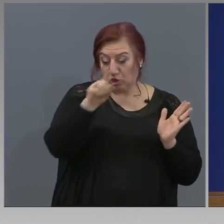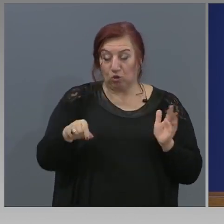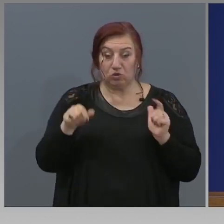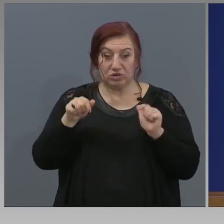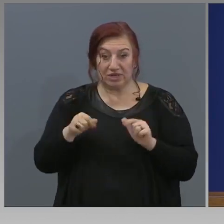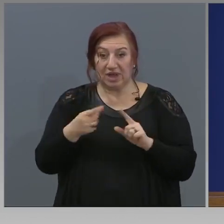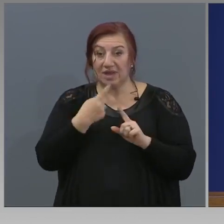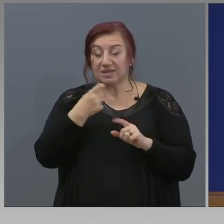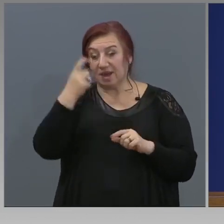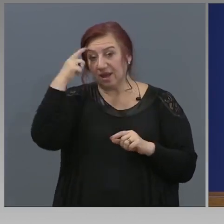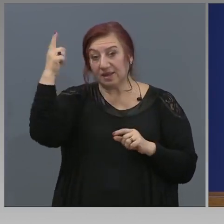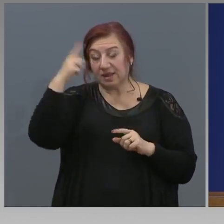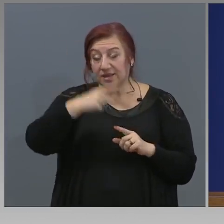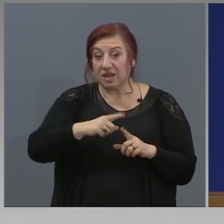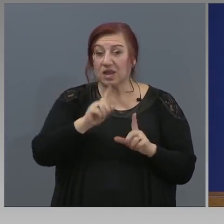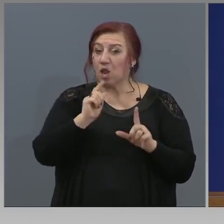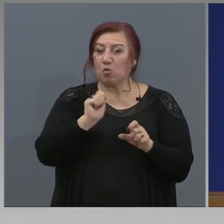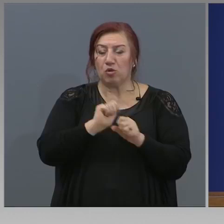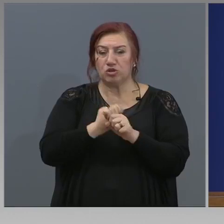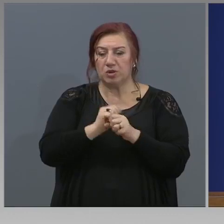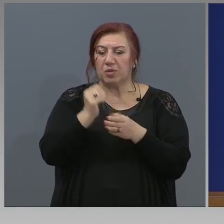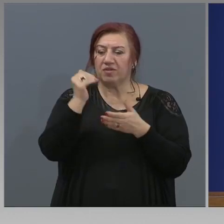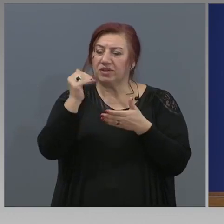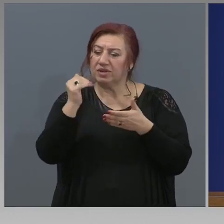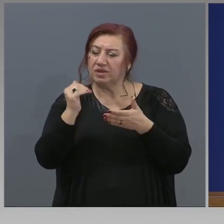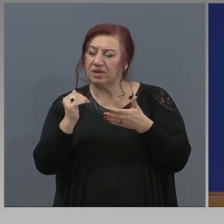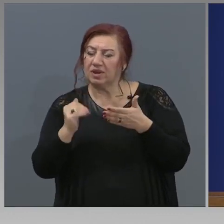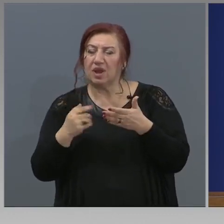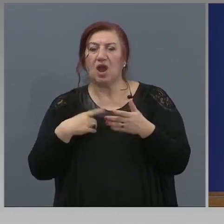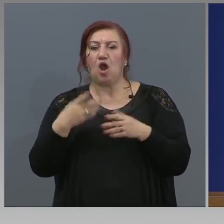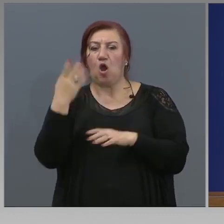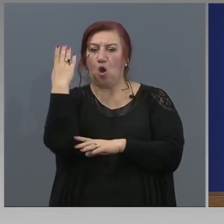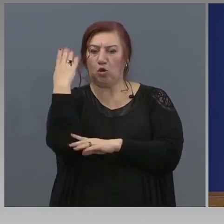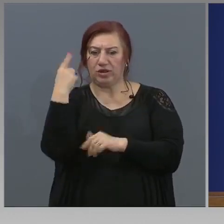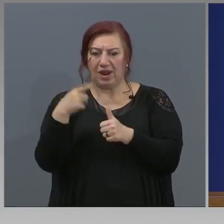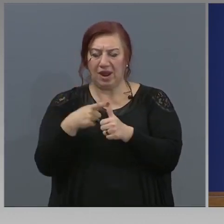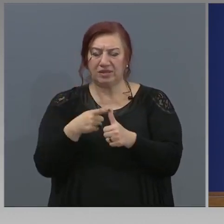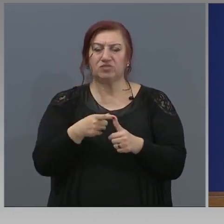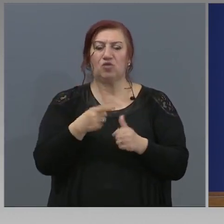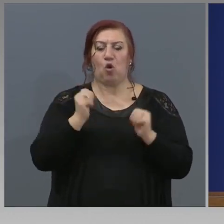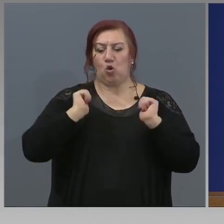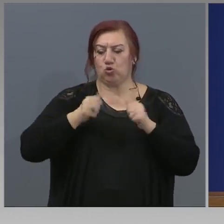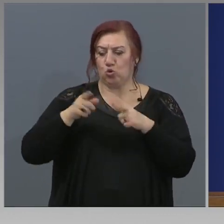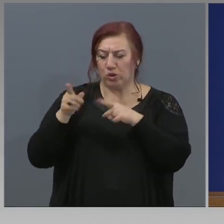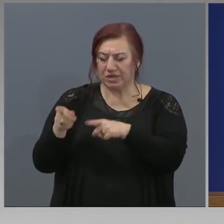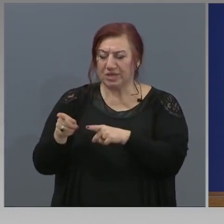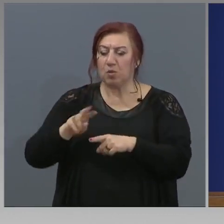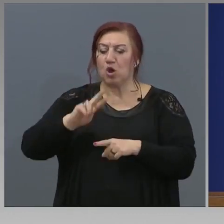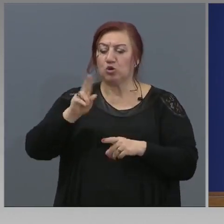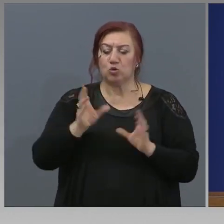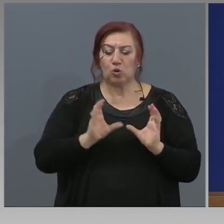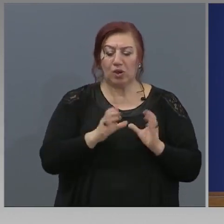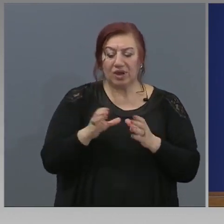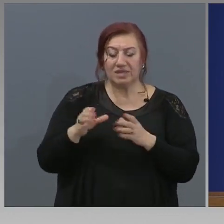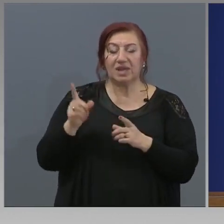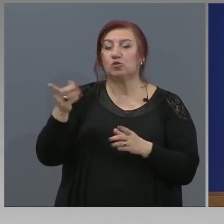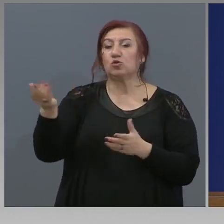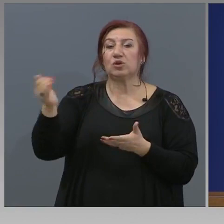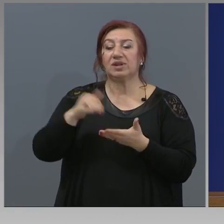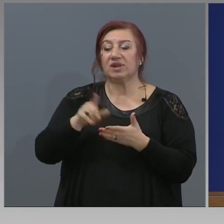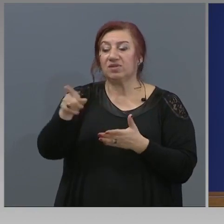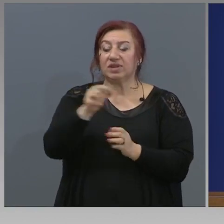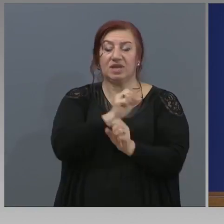И може ли да направите разбивка, освен от хотелиерство и туризъм, от кои други сектори идват тези лица?